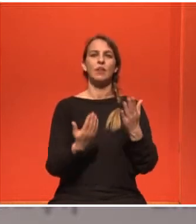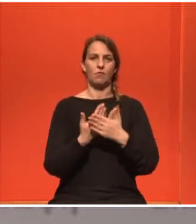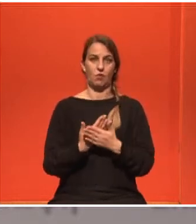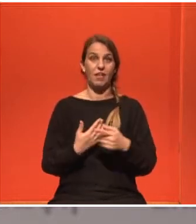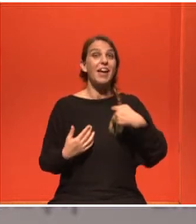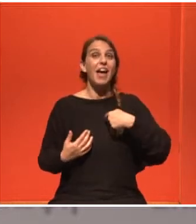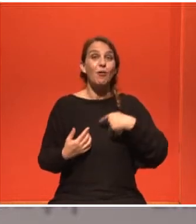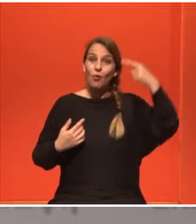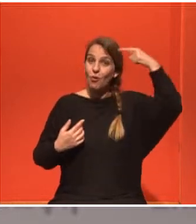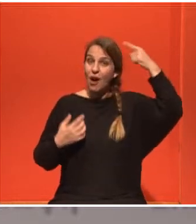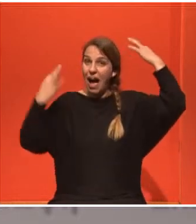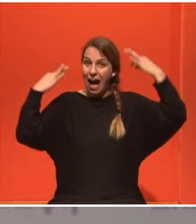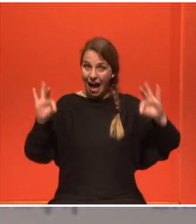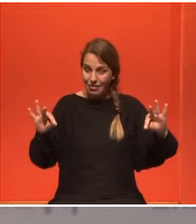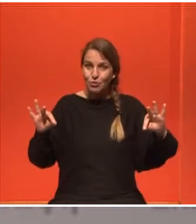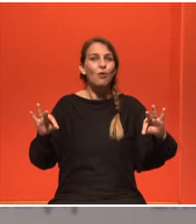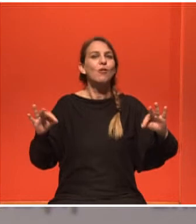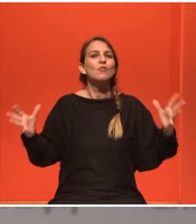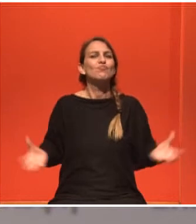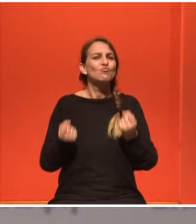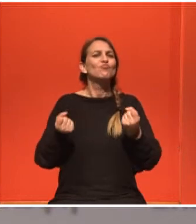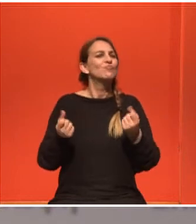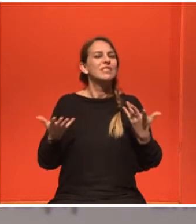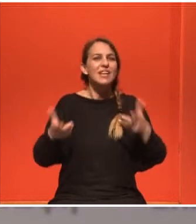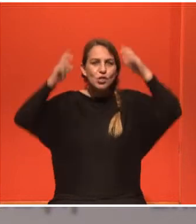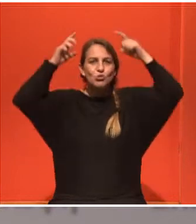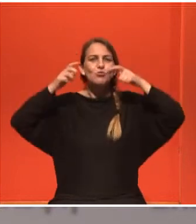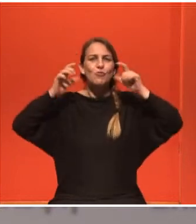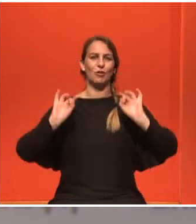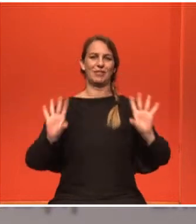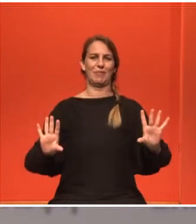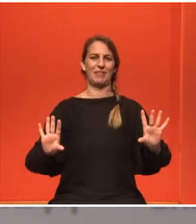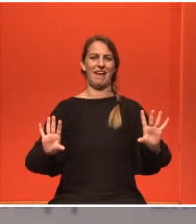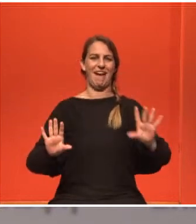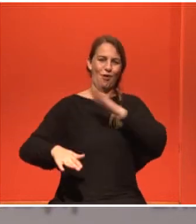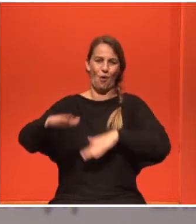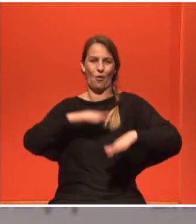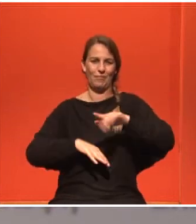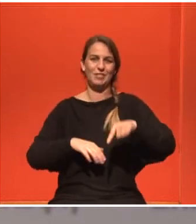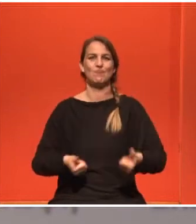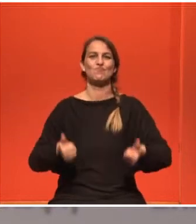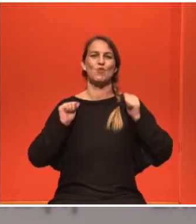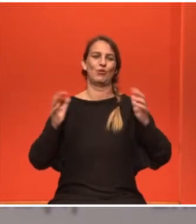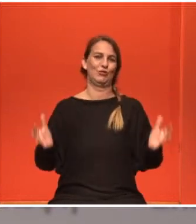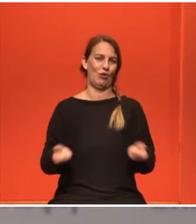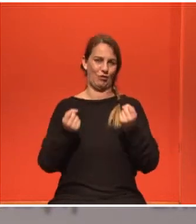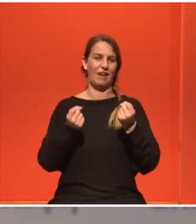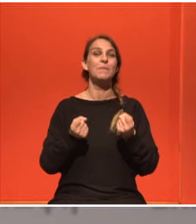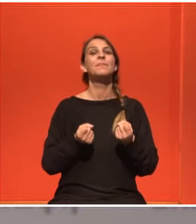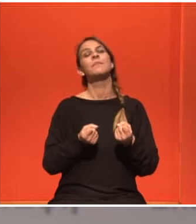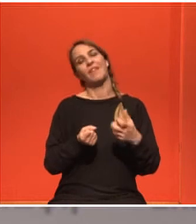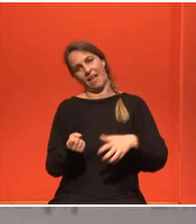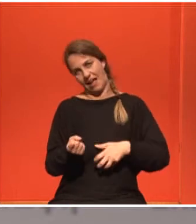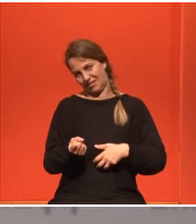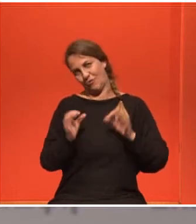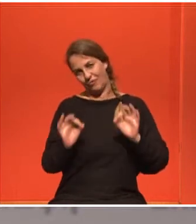σκουφάκι γιατί αυτό με ενοχλούσε πάντα να κάνω και ένα χιούμορ. Δεν υπάρχει καλύτερο πράγμα από το να